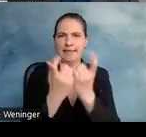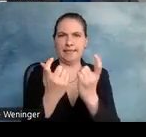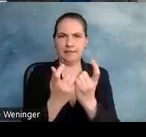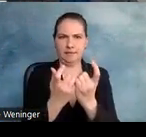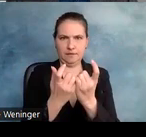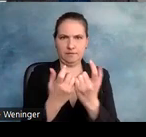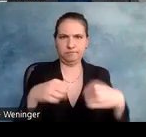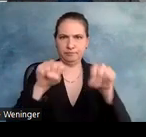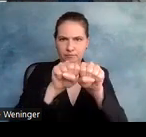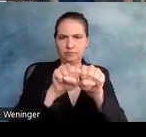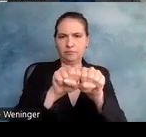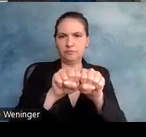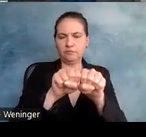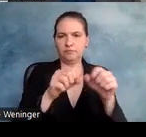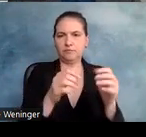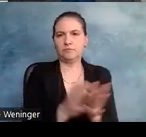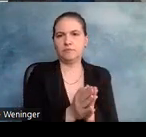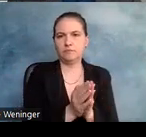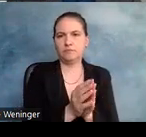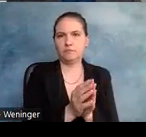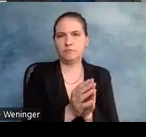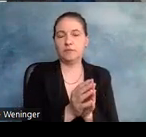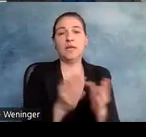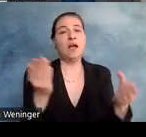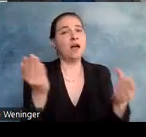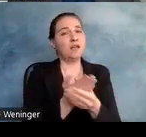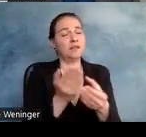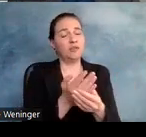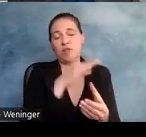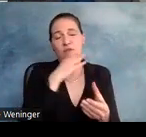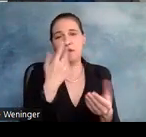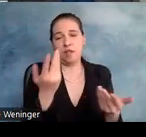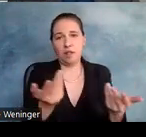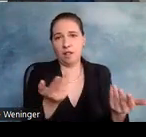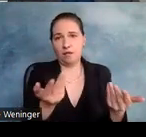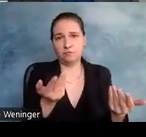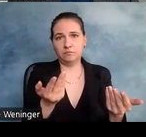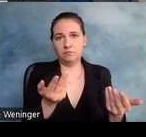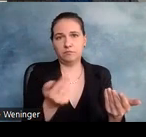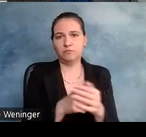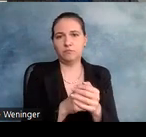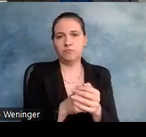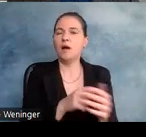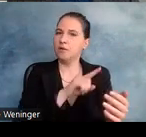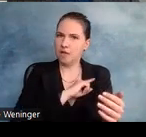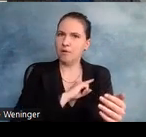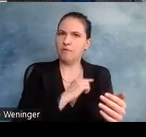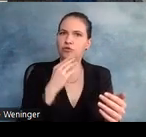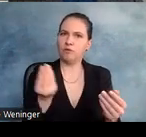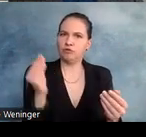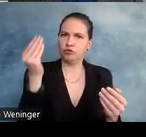Multimedia dazu. Darüber sagt die Handreichung nicht mehr, aber ich habe dann ein paar Worte noch dazu.